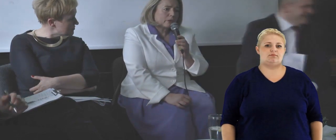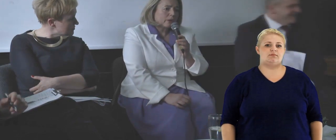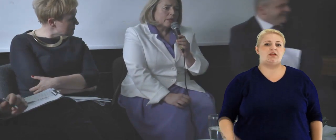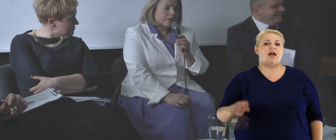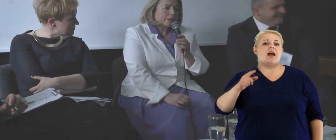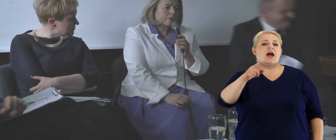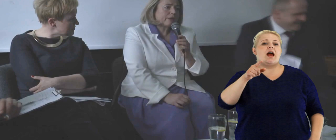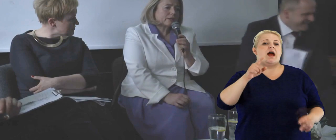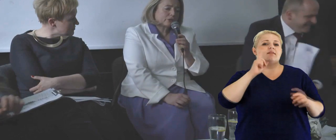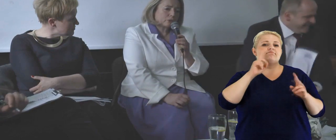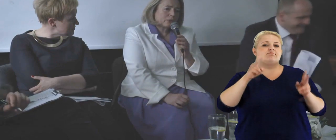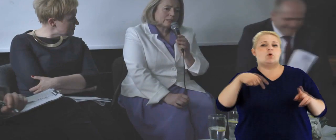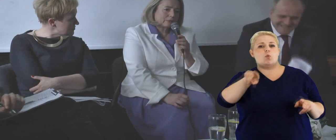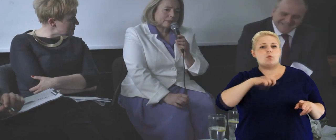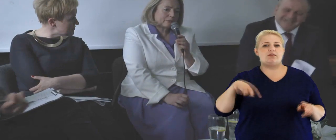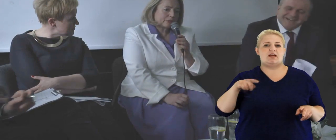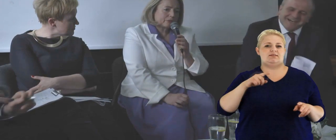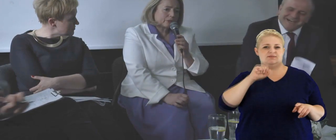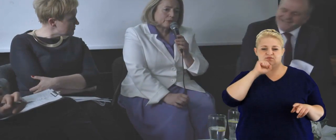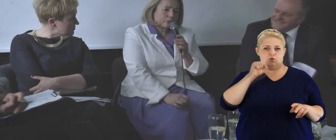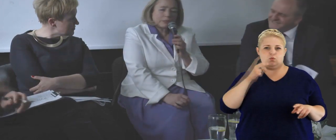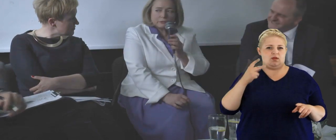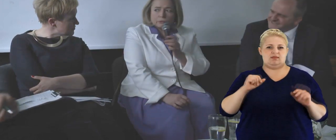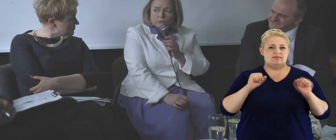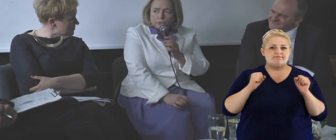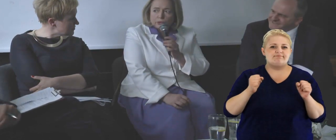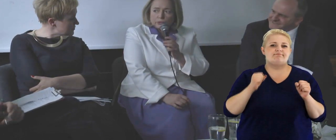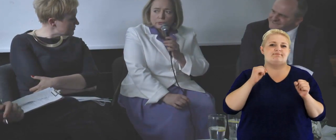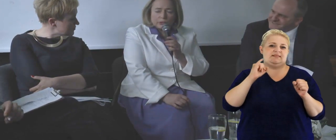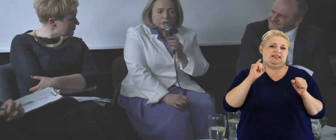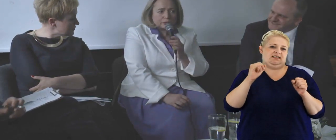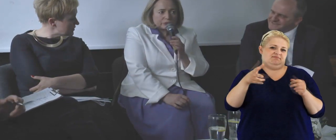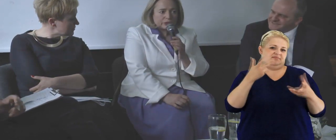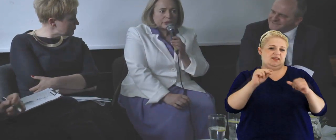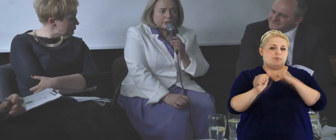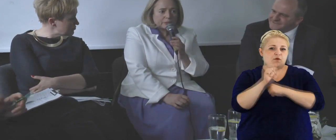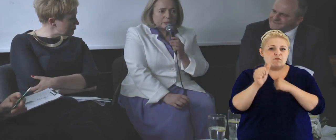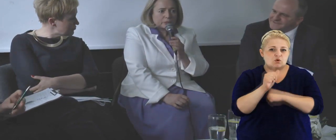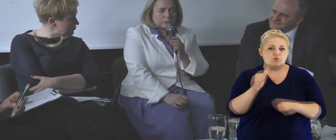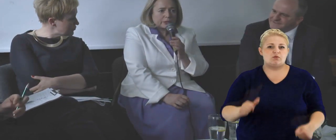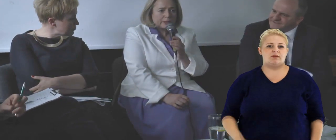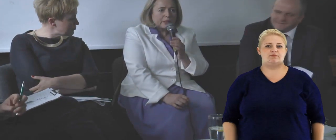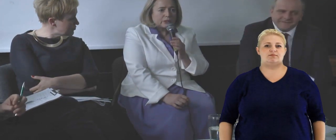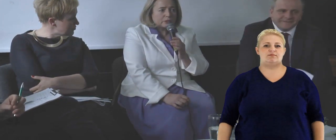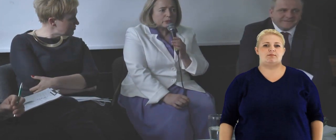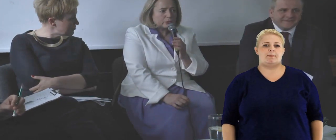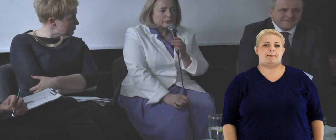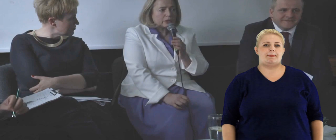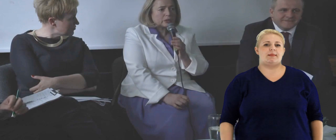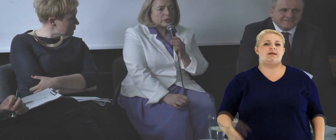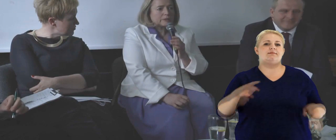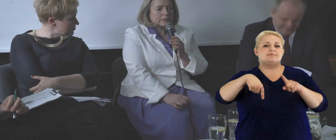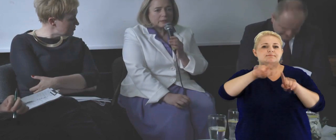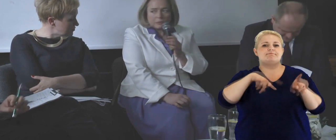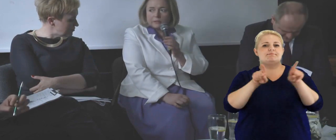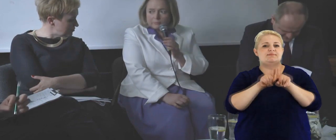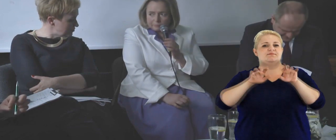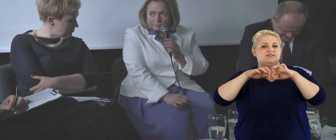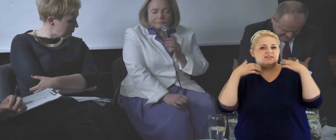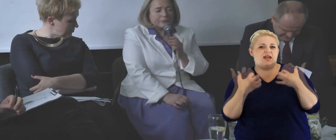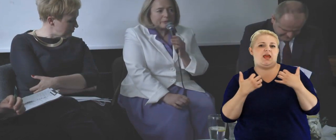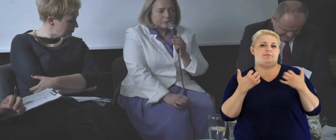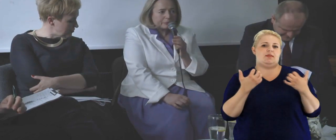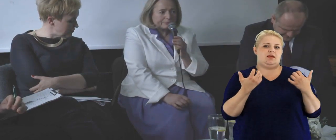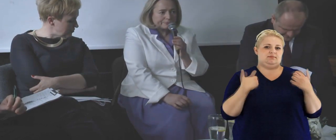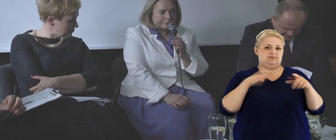fakt, że u nas właściwie to w ogóle nie funkcjonuje rzeczywiście powoduje, że my również w Sejmie